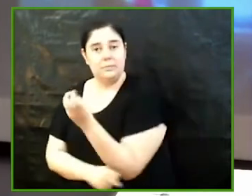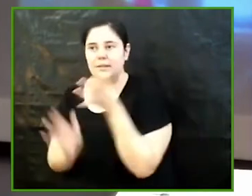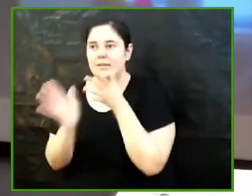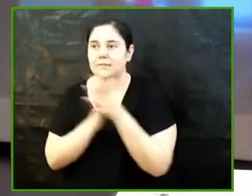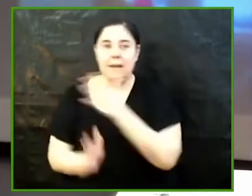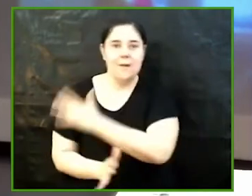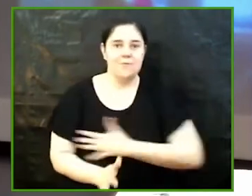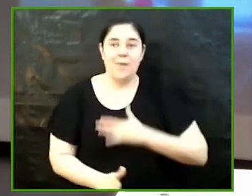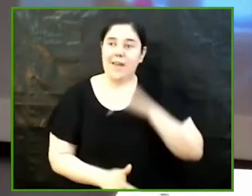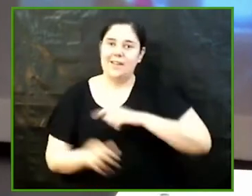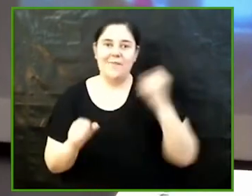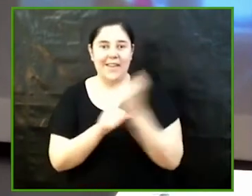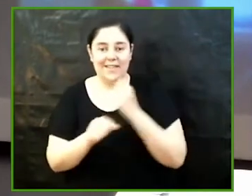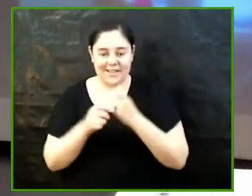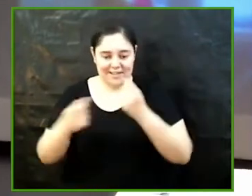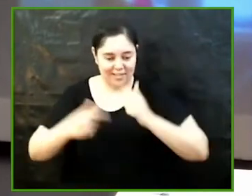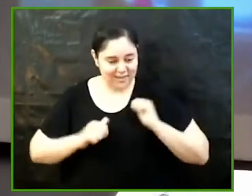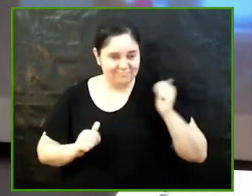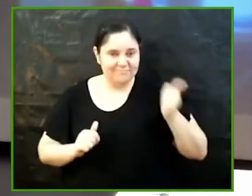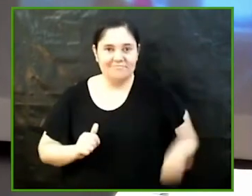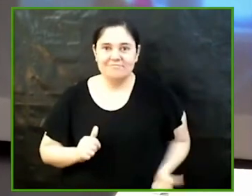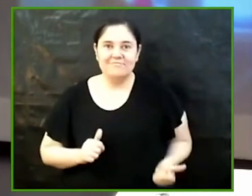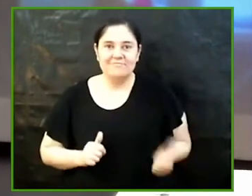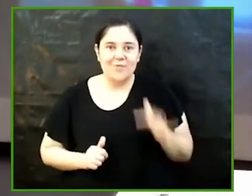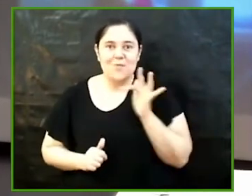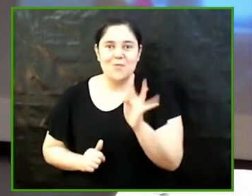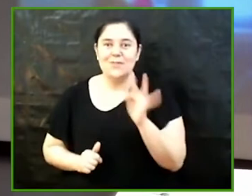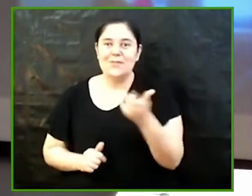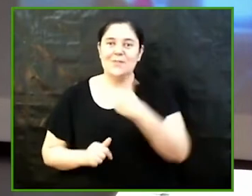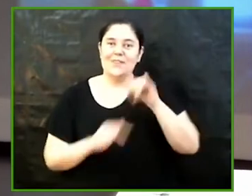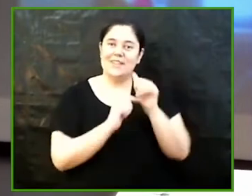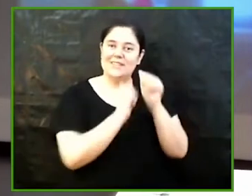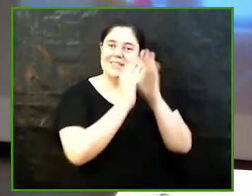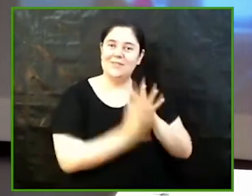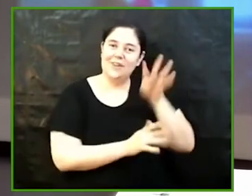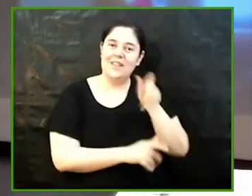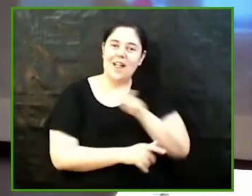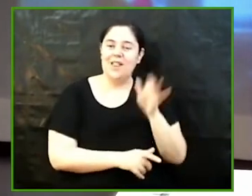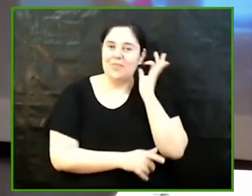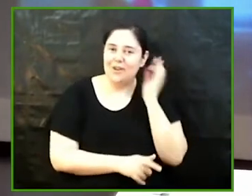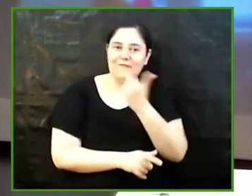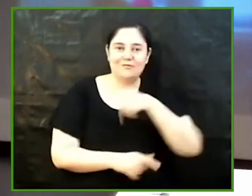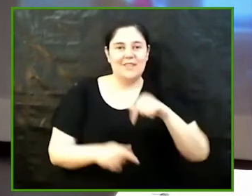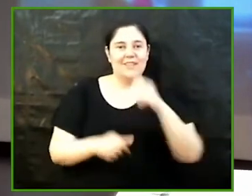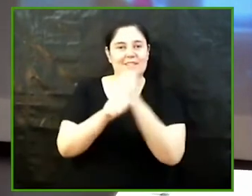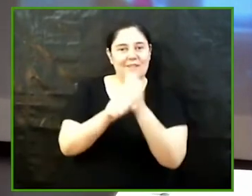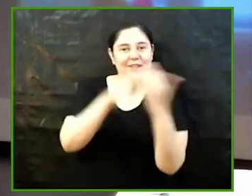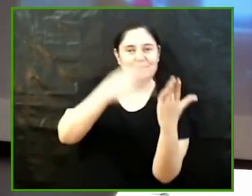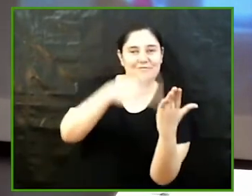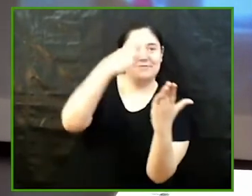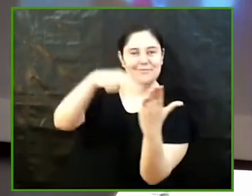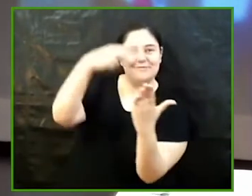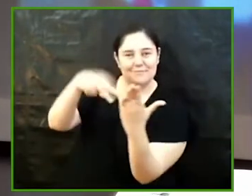també molt enriquidora com a Institut Català de les Dones poder examinar tots aquests treballs i formar part